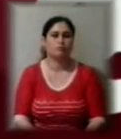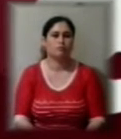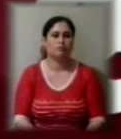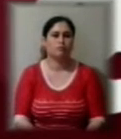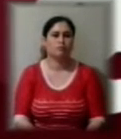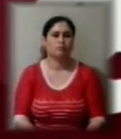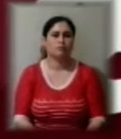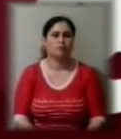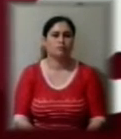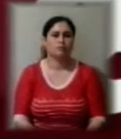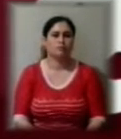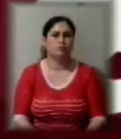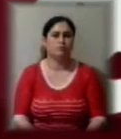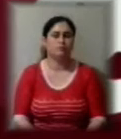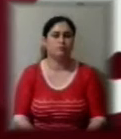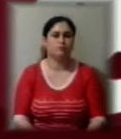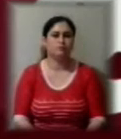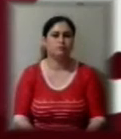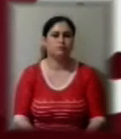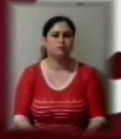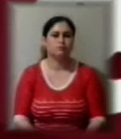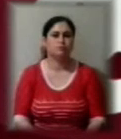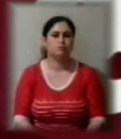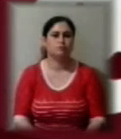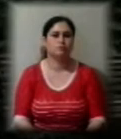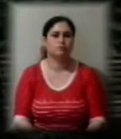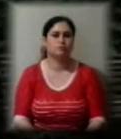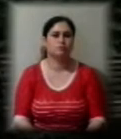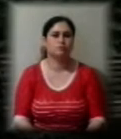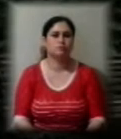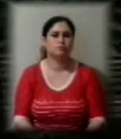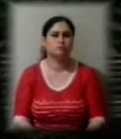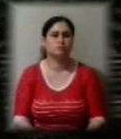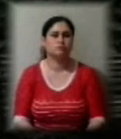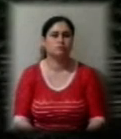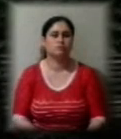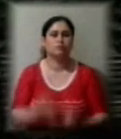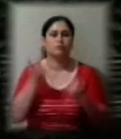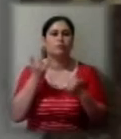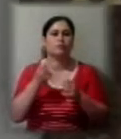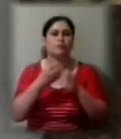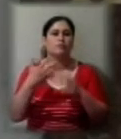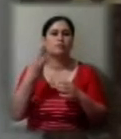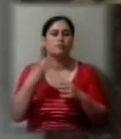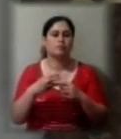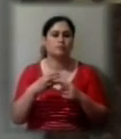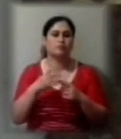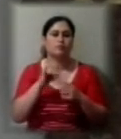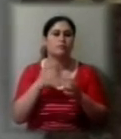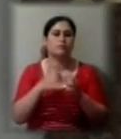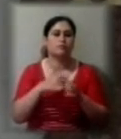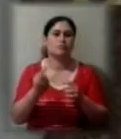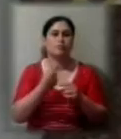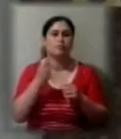несправедливо зі сторони суду і незаконно. Сьогодні о 15.30 під Херсонську обласну прокуратуру